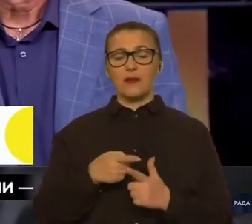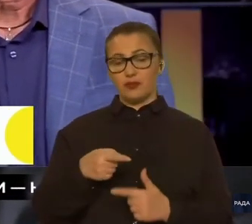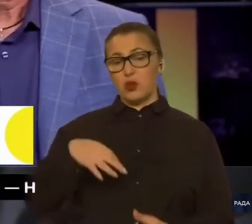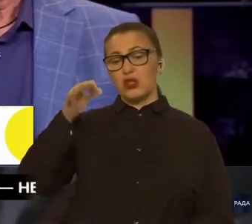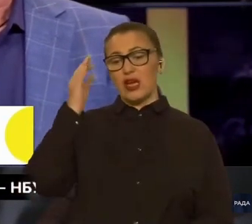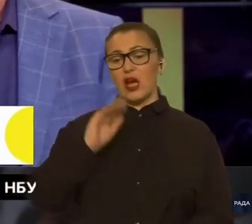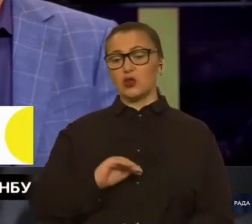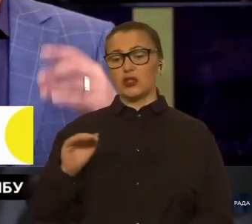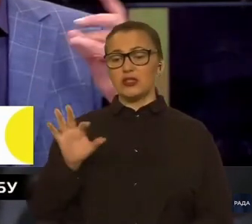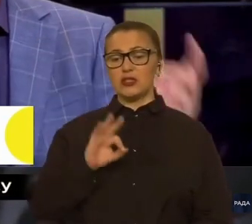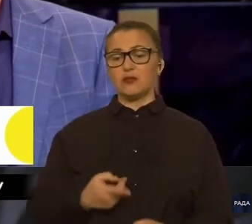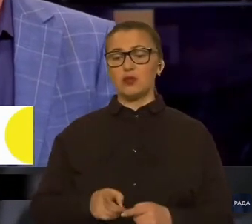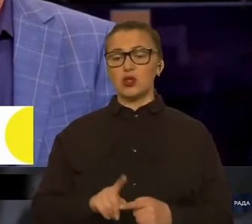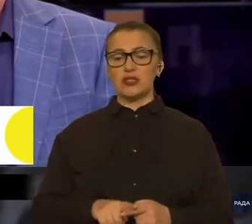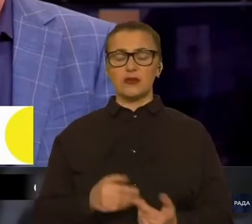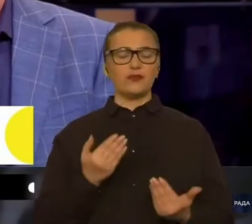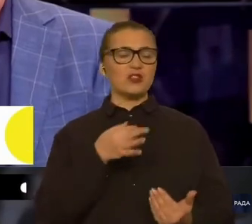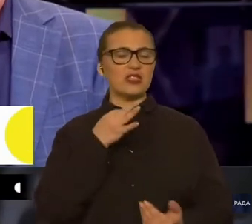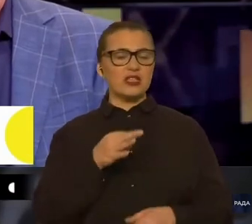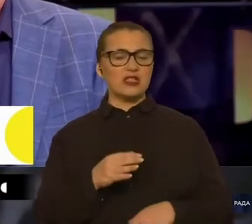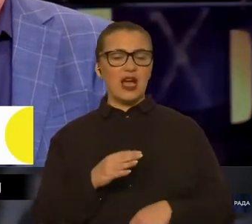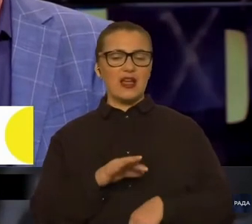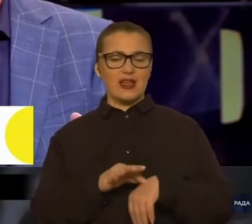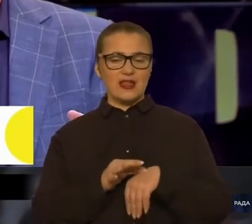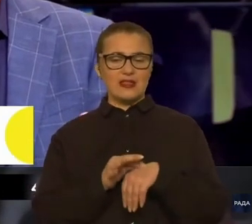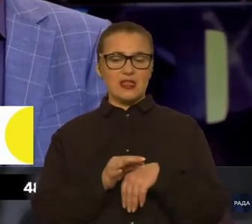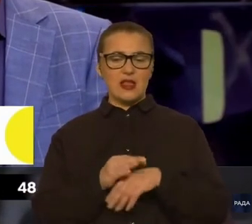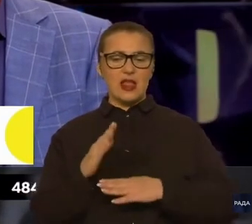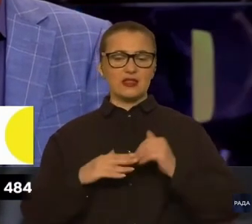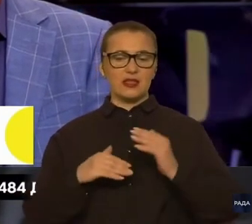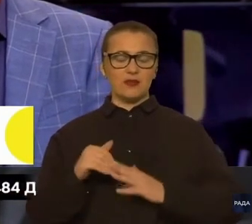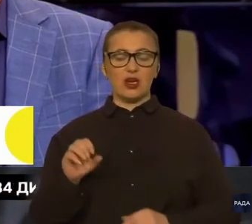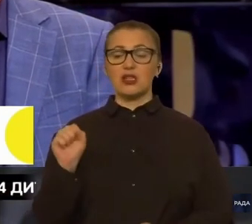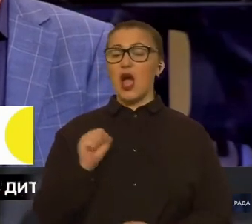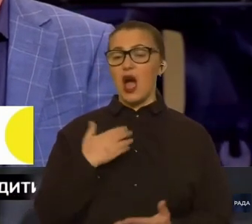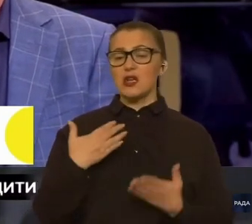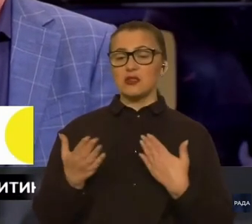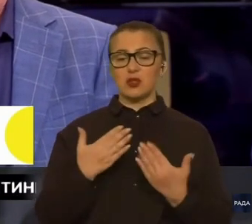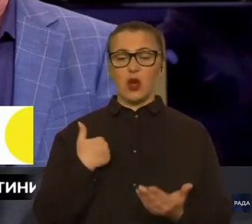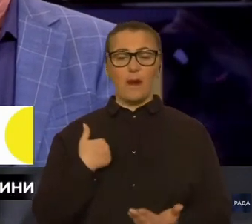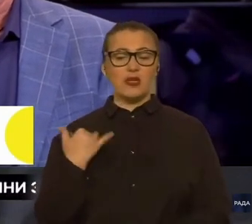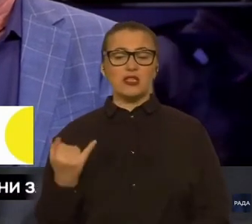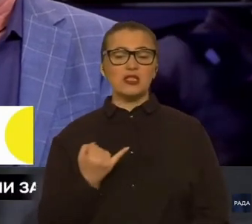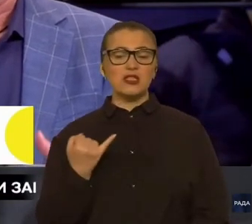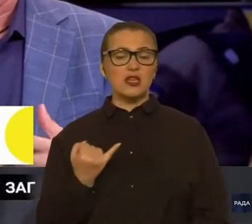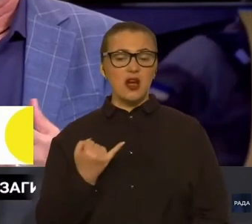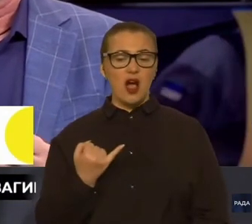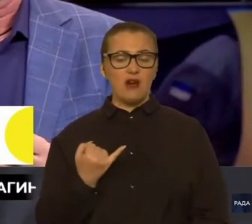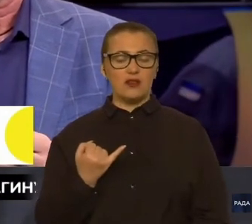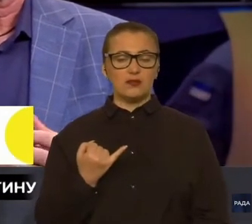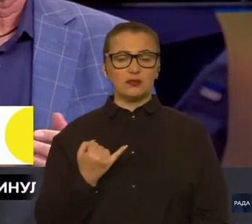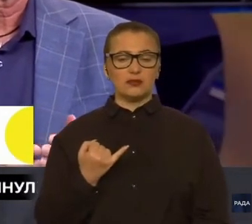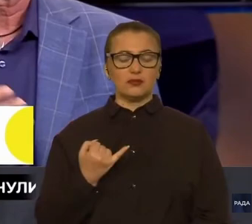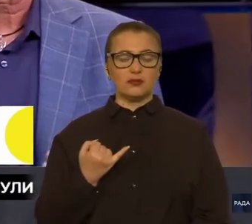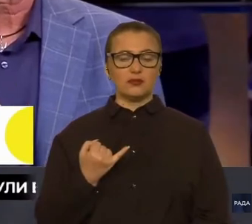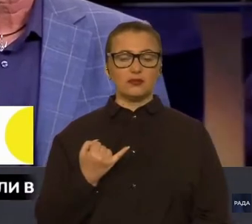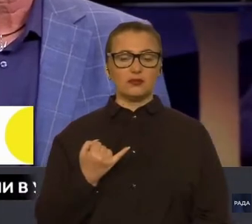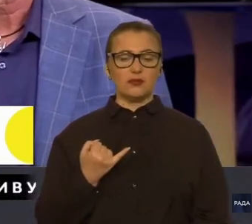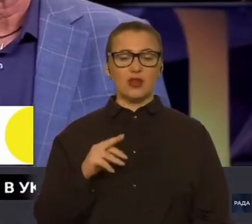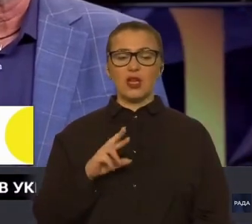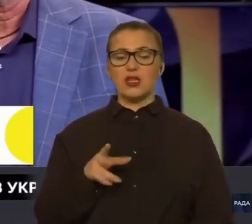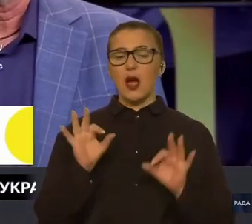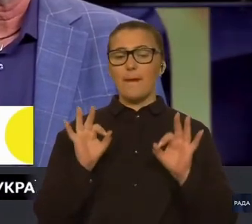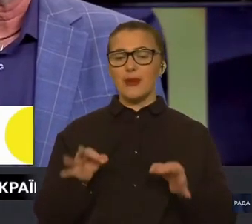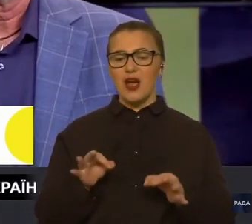Так. От ви сказали тілесні практики, а спілкування. Мені цікаво, зокрема, як